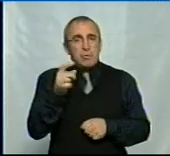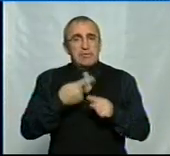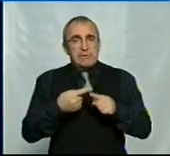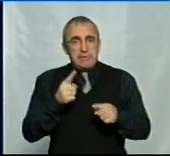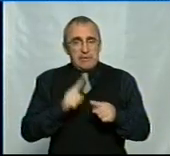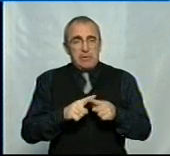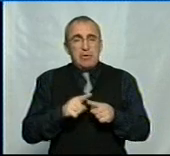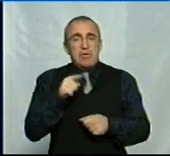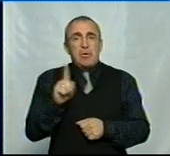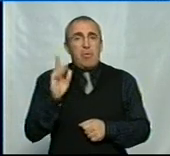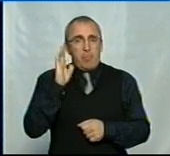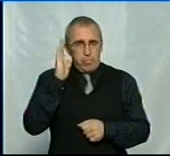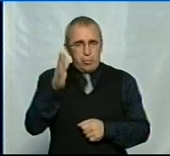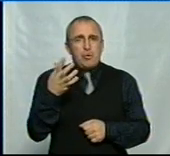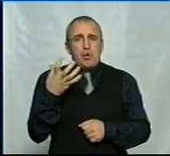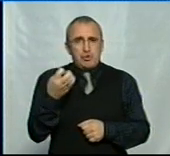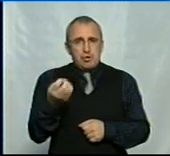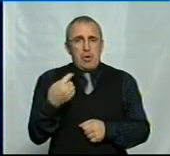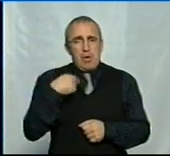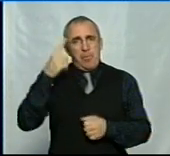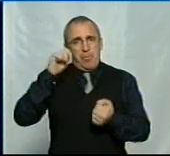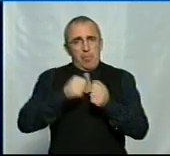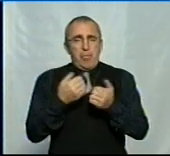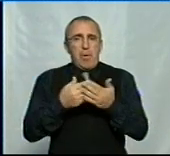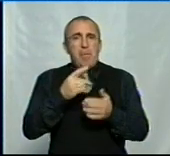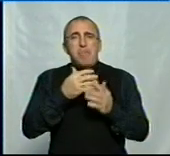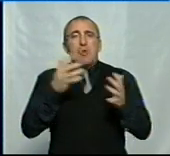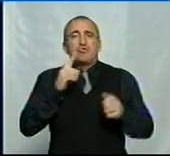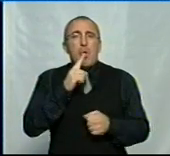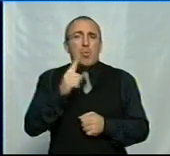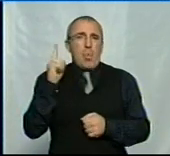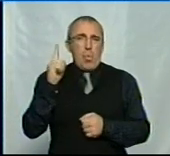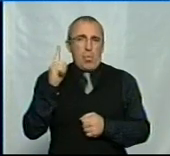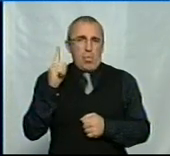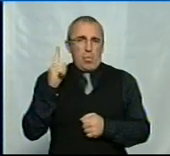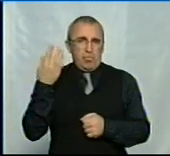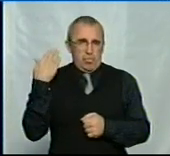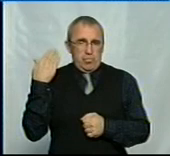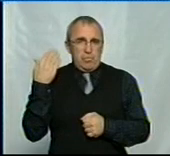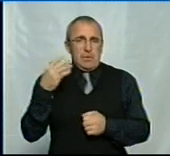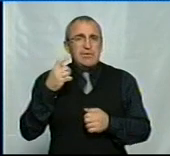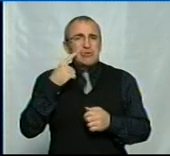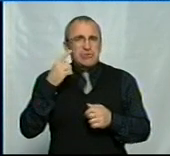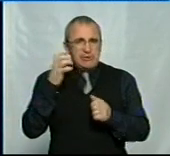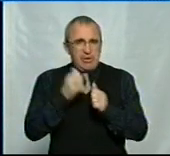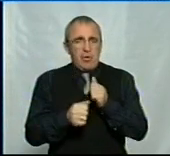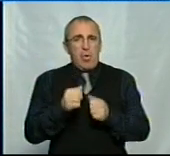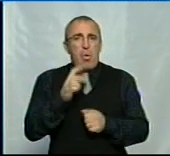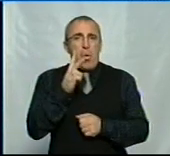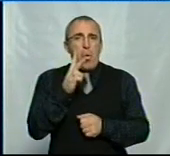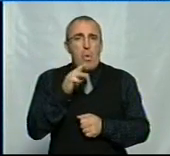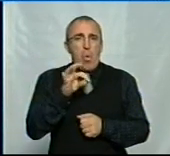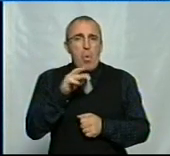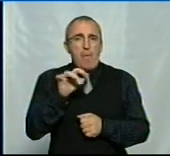що це буде ще, я пам'ятаю, більше року тому. Тому що завжди, як казав Камаровський, за